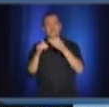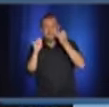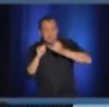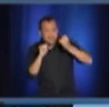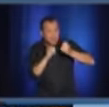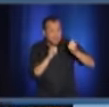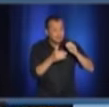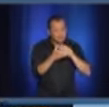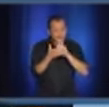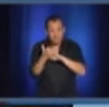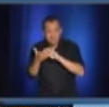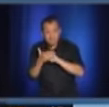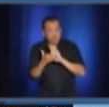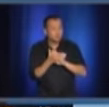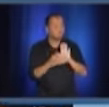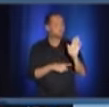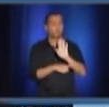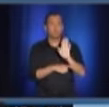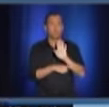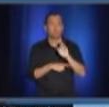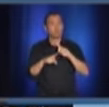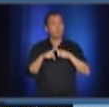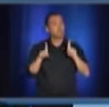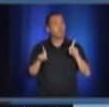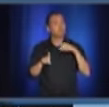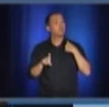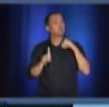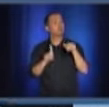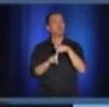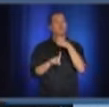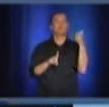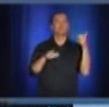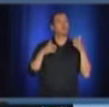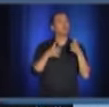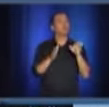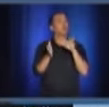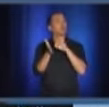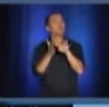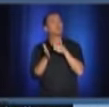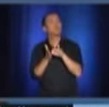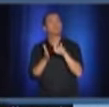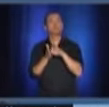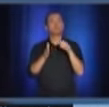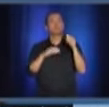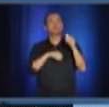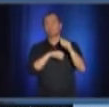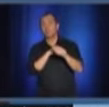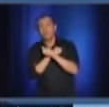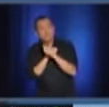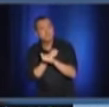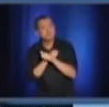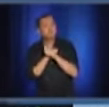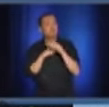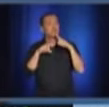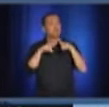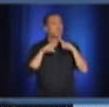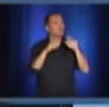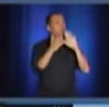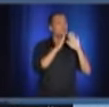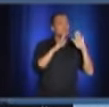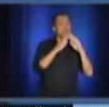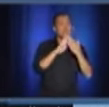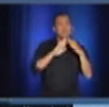ventilé par race, mais nous ajoutons d'autres stratégies afin de mieux identifier quels sont les facteurs de risque de certaines